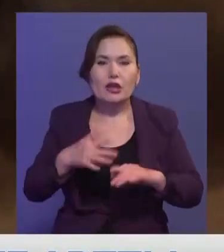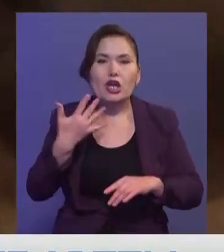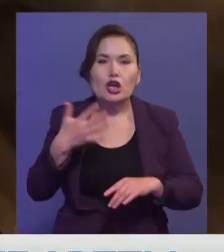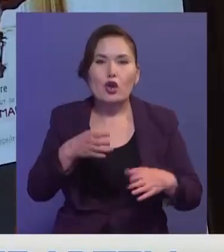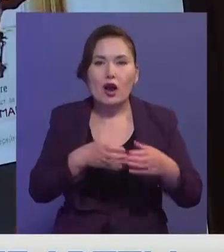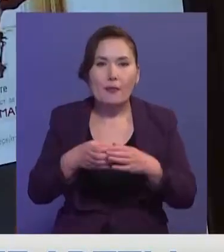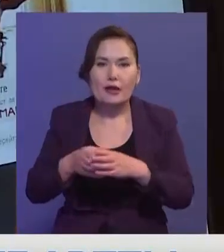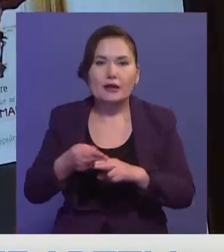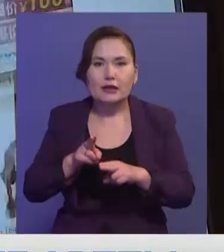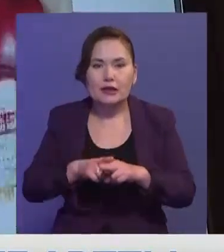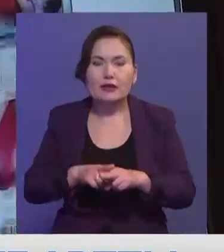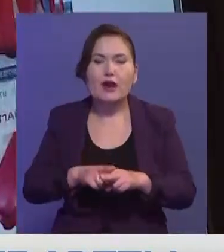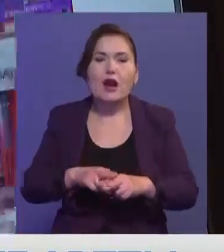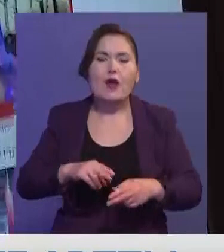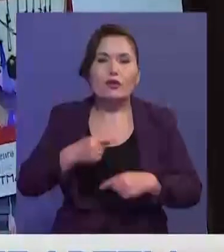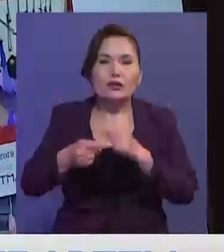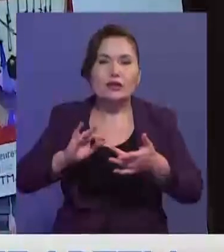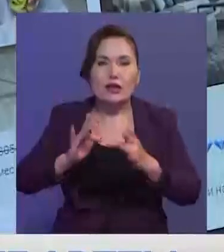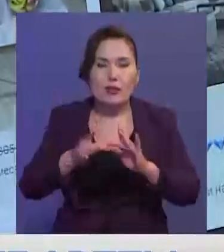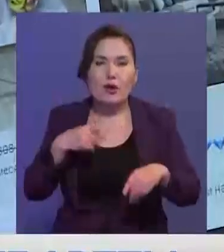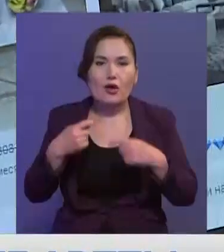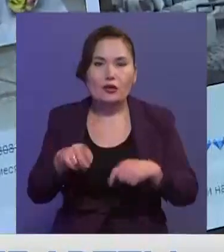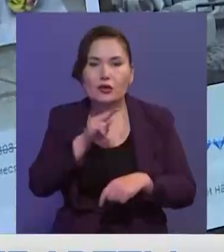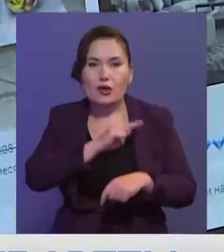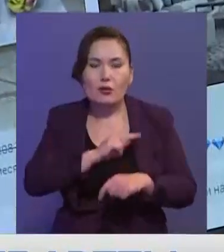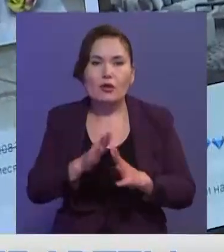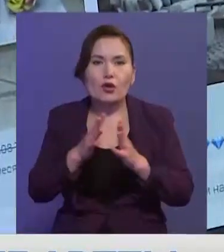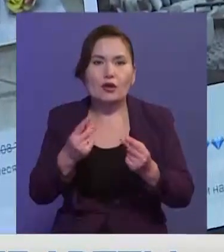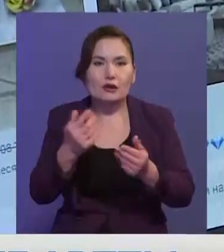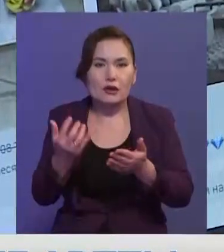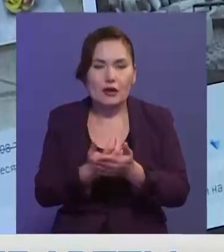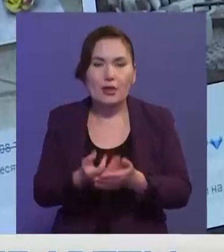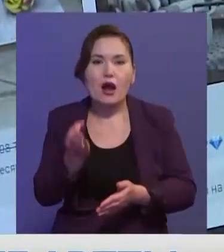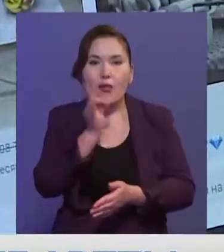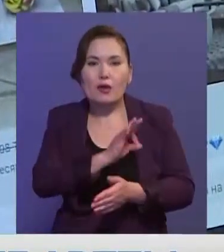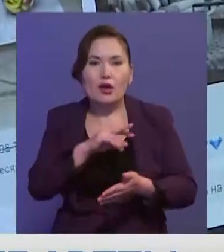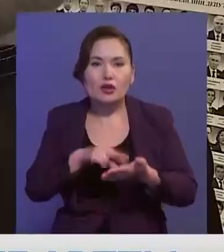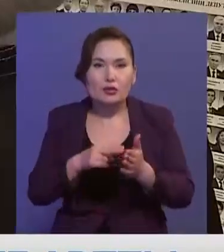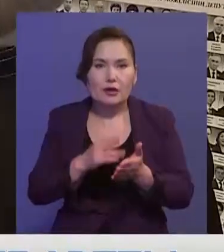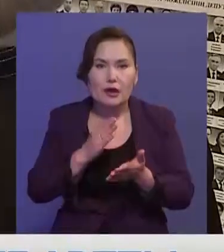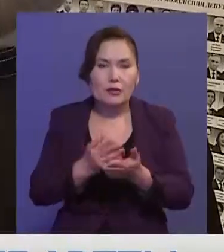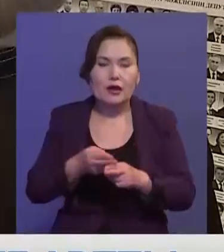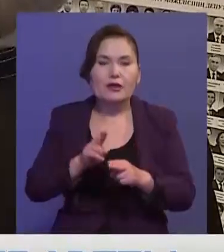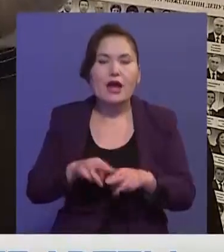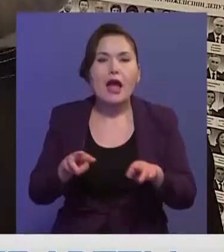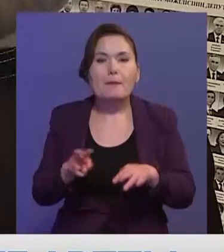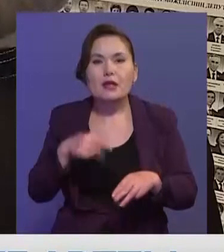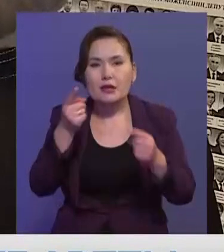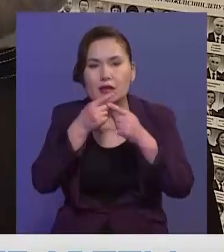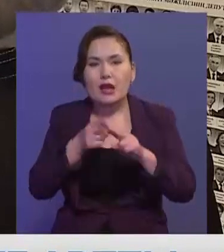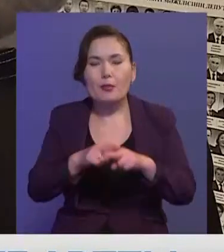компания жыл соңына дейін аталған платформада жұмыст ең күндігіне е болат деп жоспарланып отыр. Бұдан бөлек министер